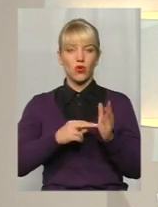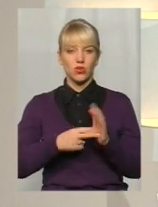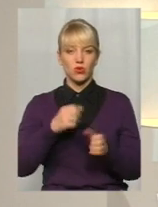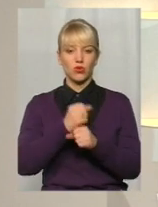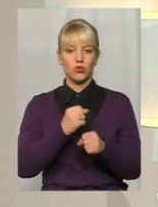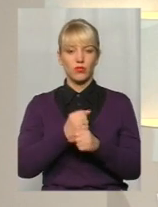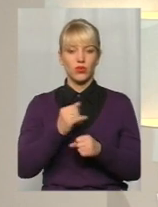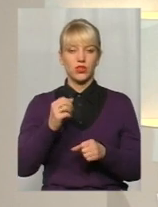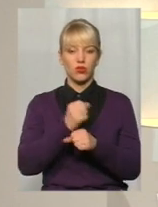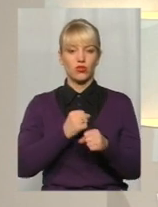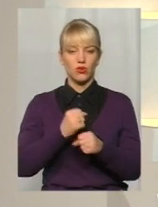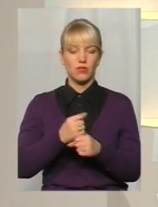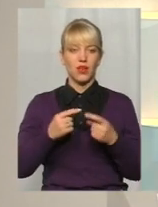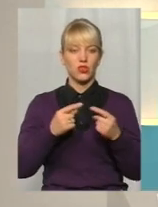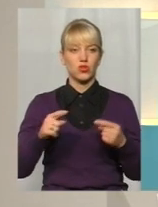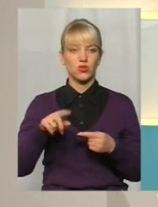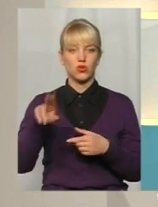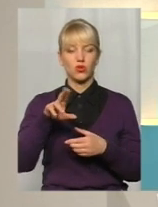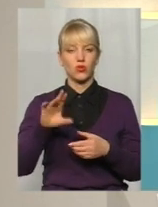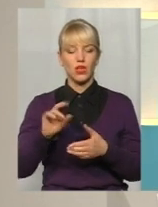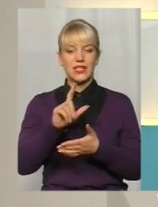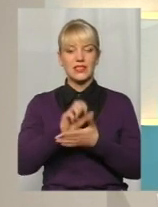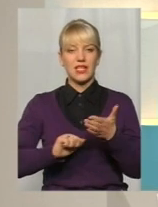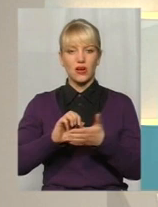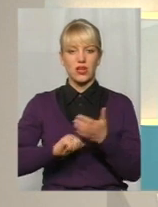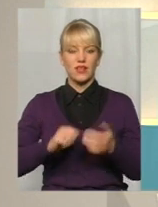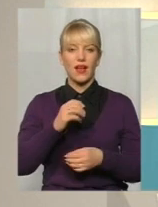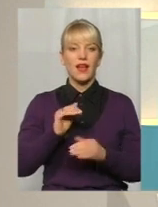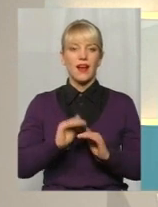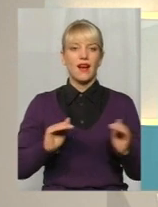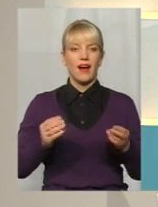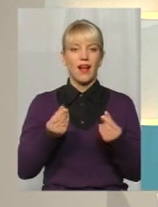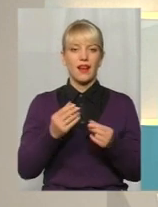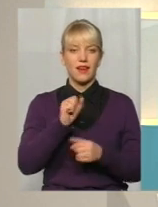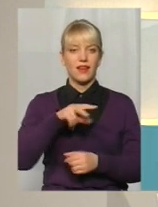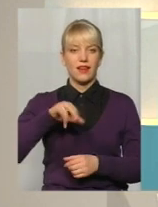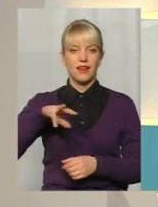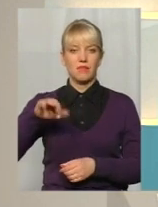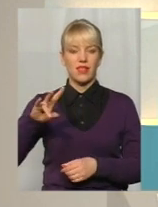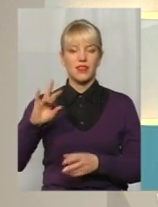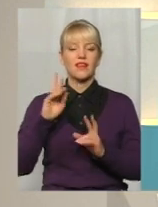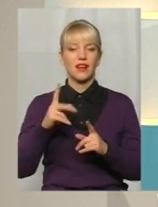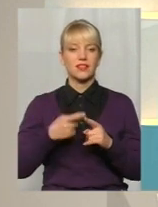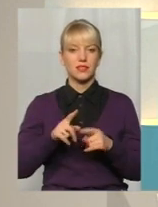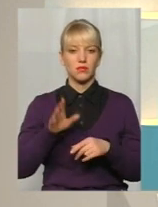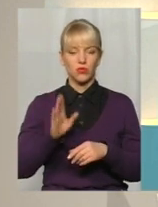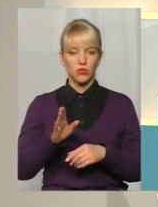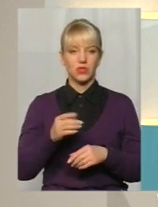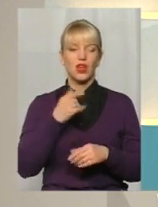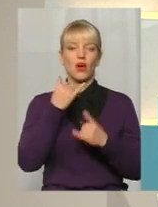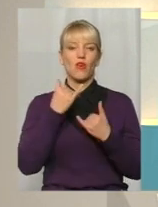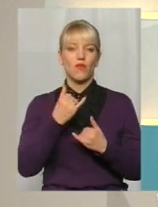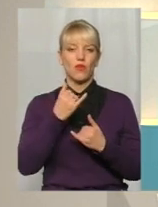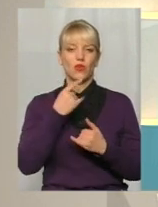інструменти щодо стягнення аліментів. Про те, як на Хмельниччині стягуватимуть аліменти зі злісних неплатників, говоримо